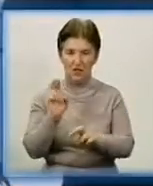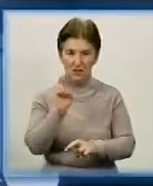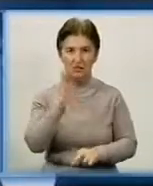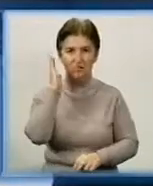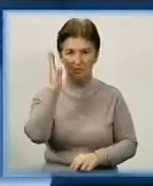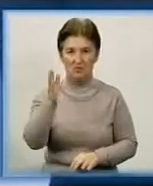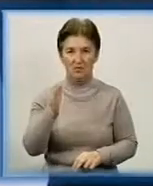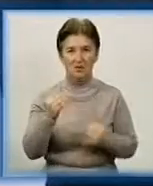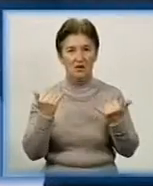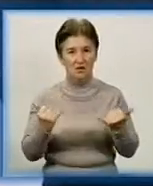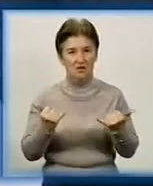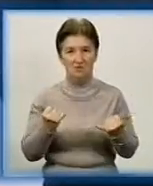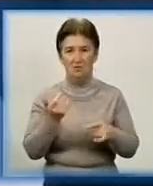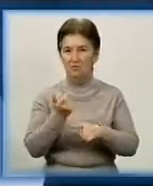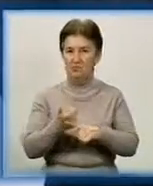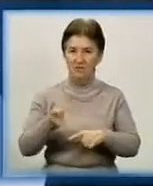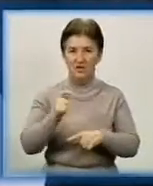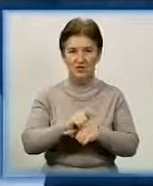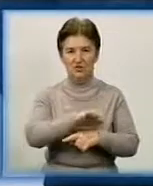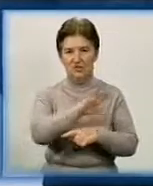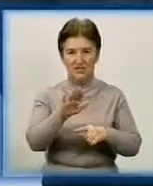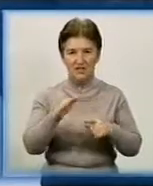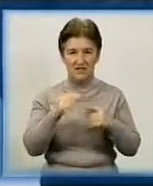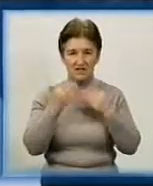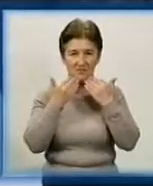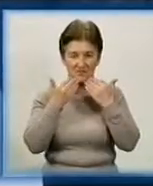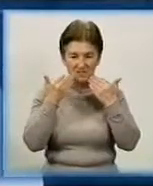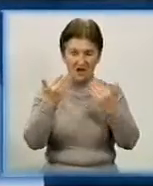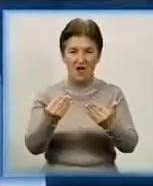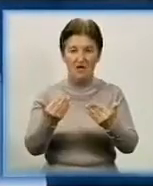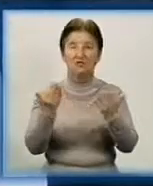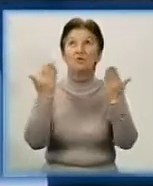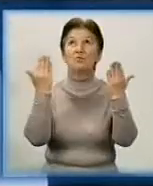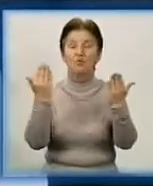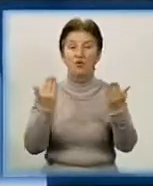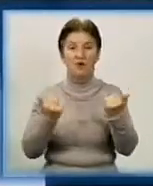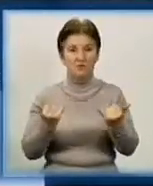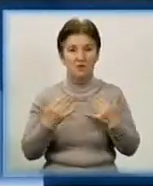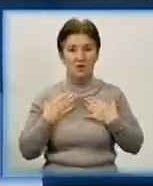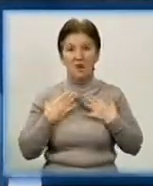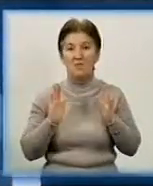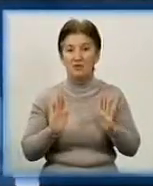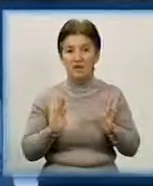Зараз більшість цього вже звертаються до Бога. Тепер нам тільки до Бога звертатися.